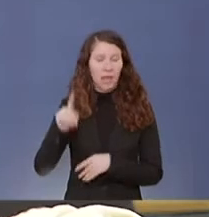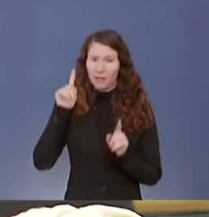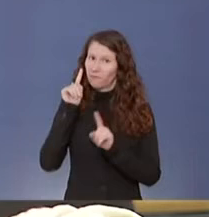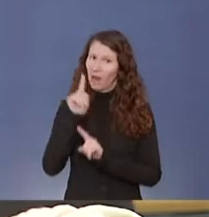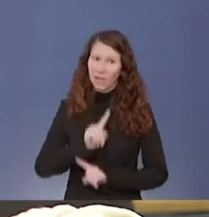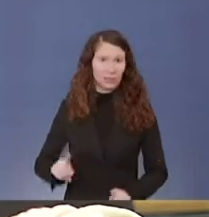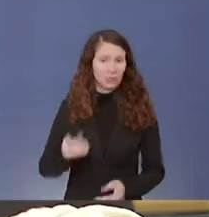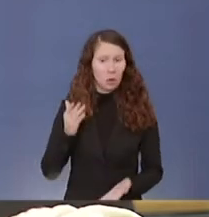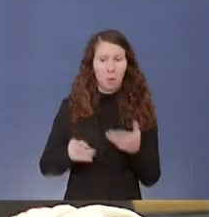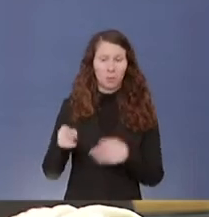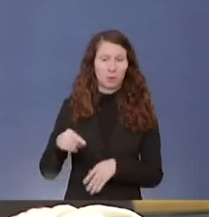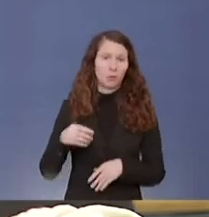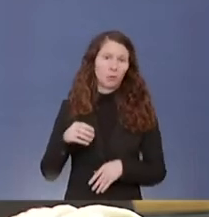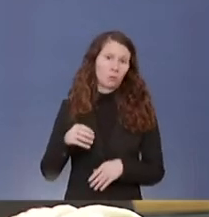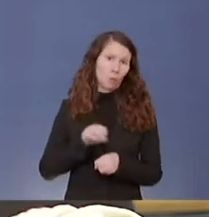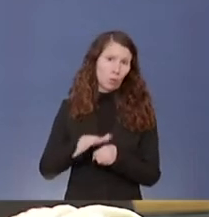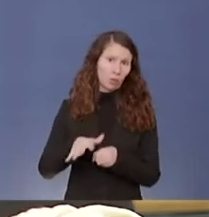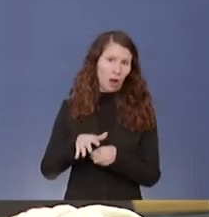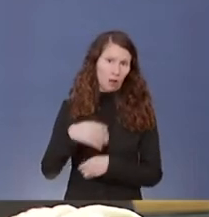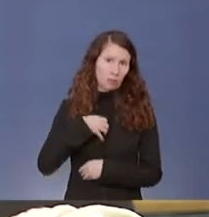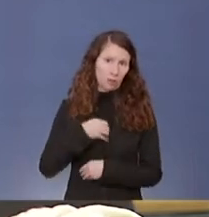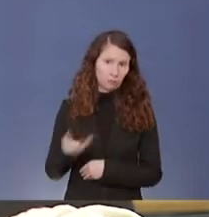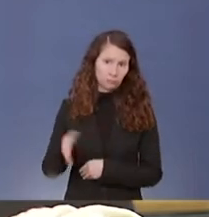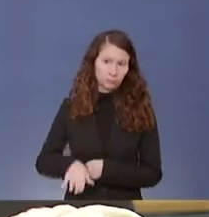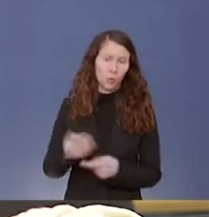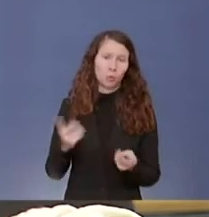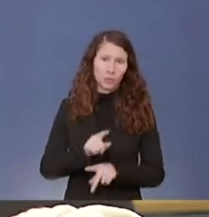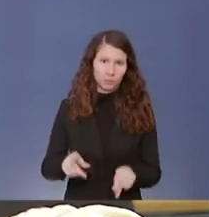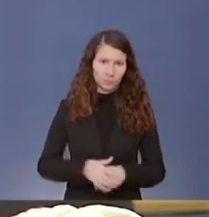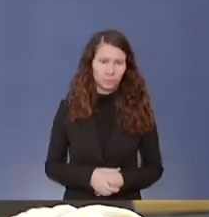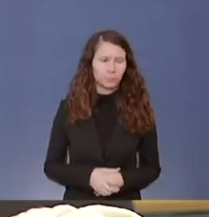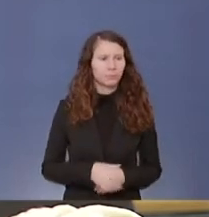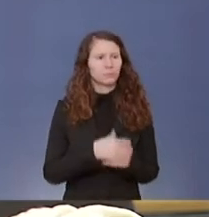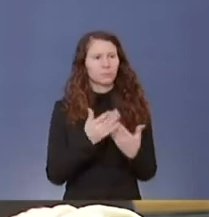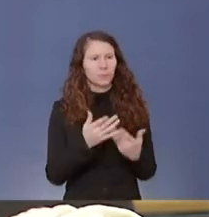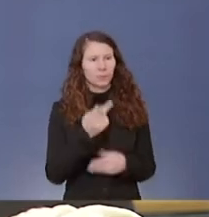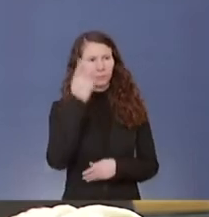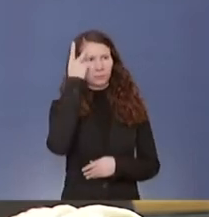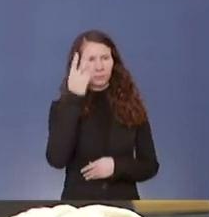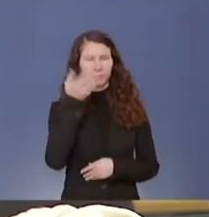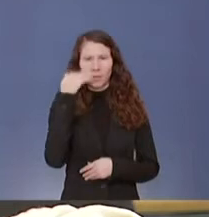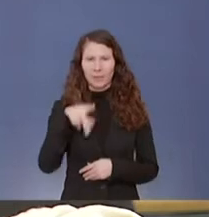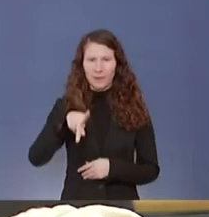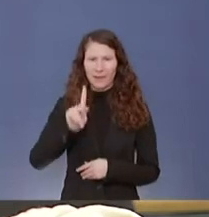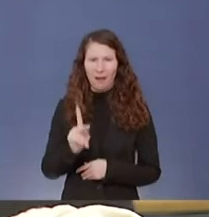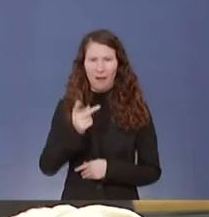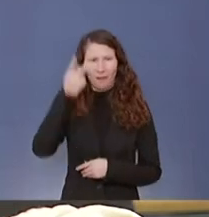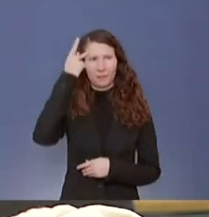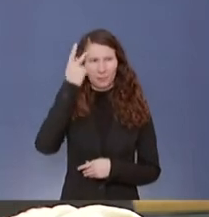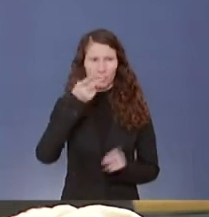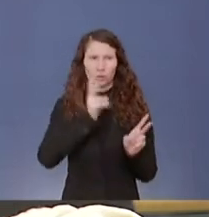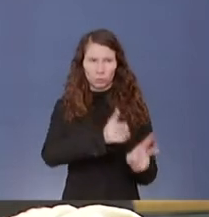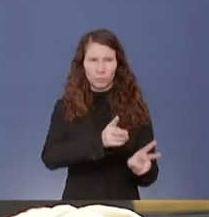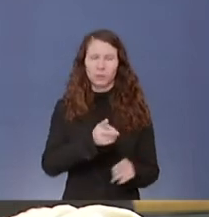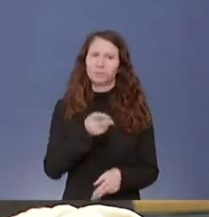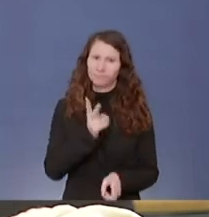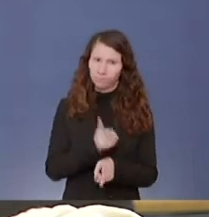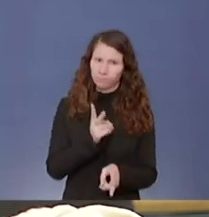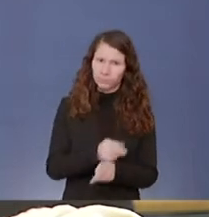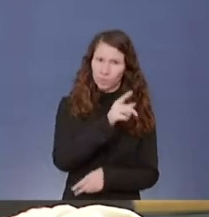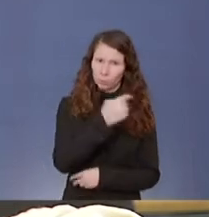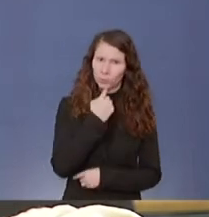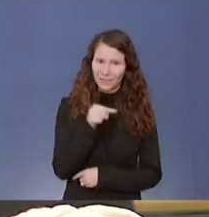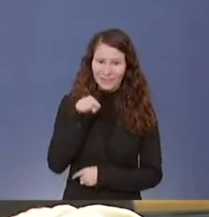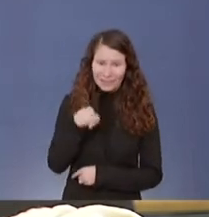also ich erinnere mich jetzt, wo Sie es sagen, eben an diese PK, es ist nach wie vor so, dass Sie sagen, diese